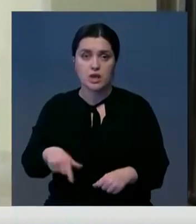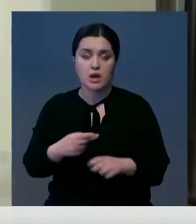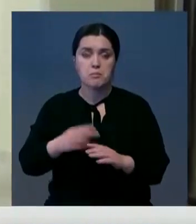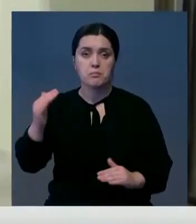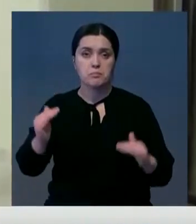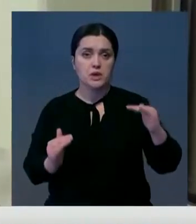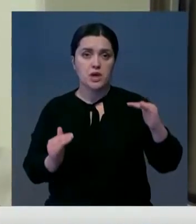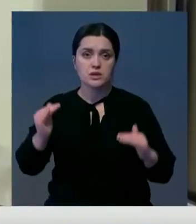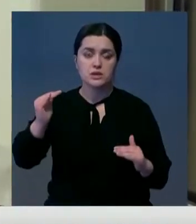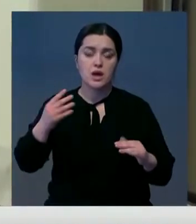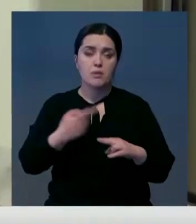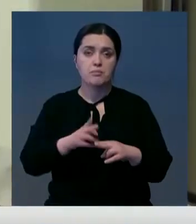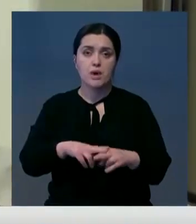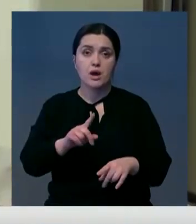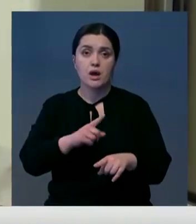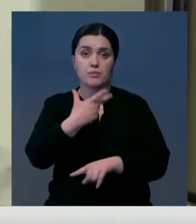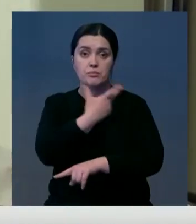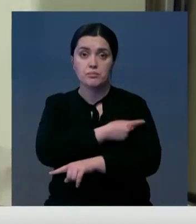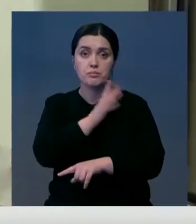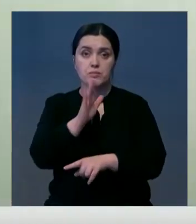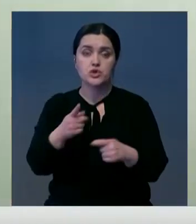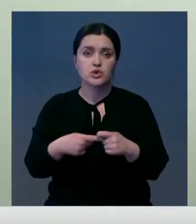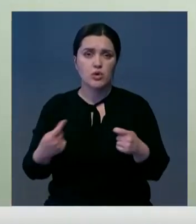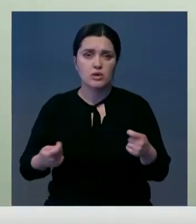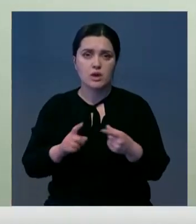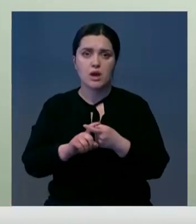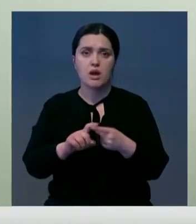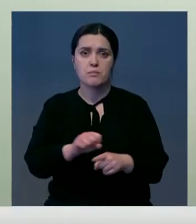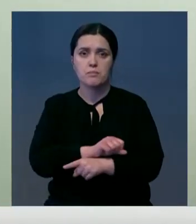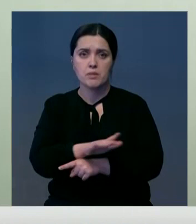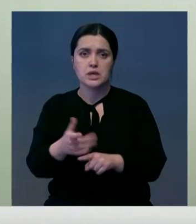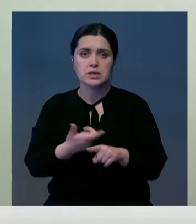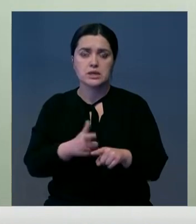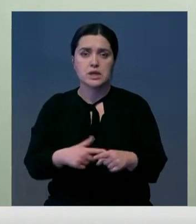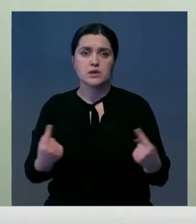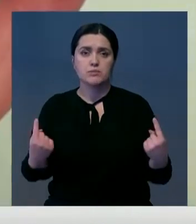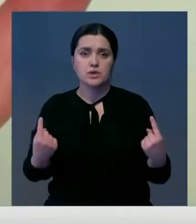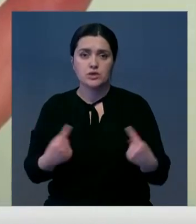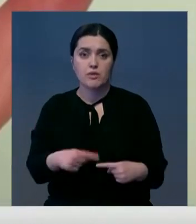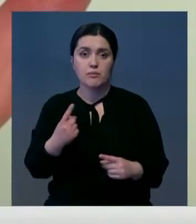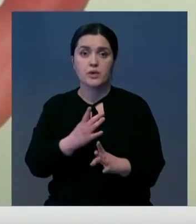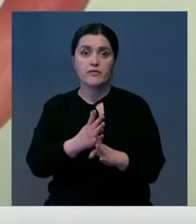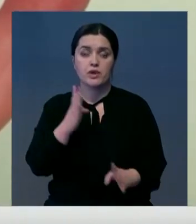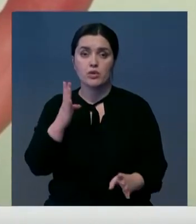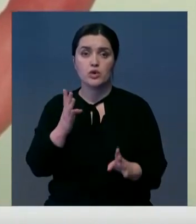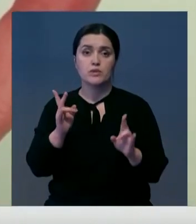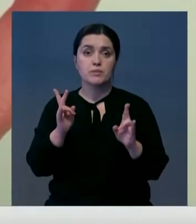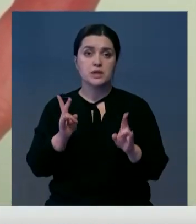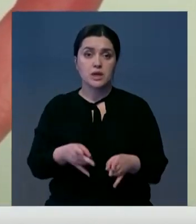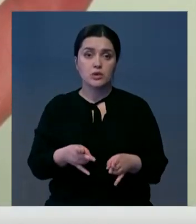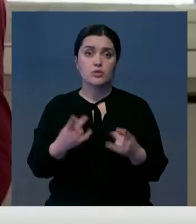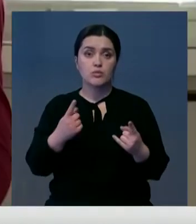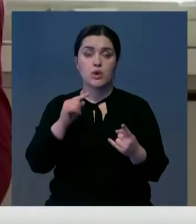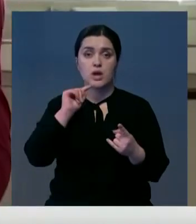людей. И перекос в темпах вакцинации обернется затяжной пандемией и более сильным кризисом, в котором в первую очередь